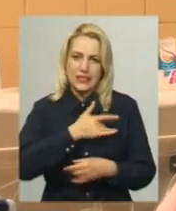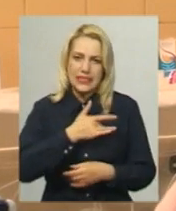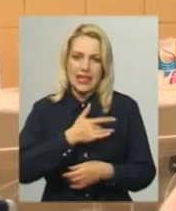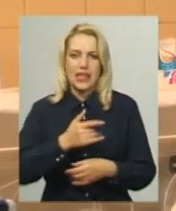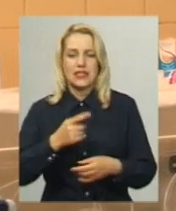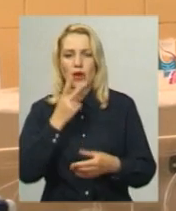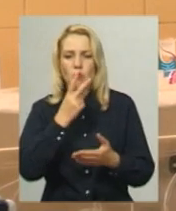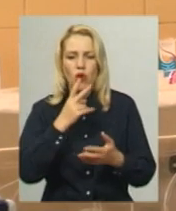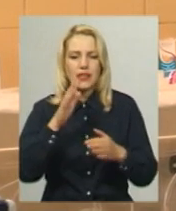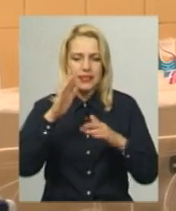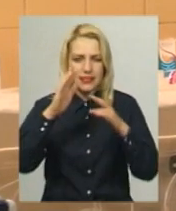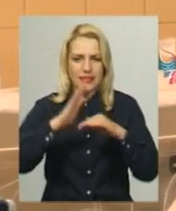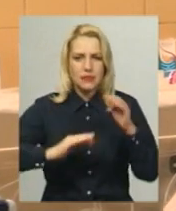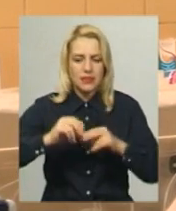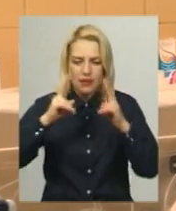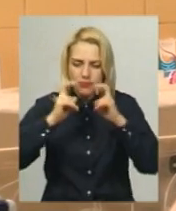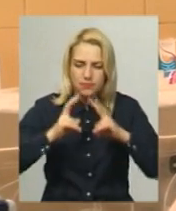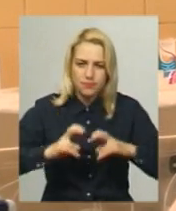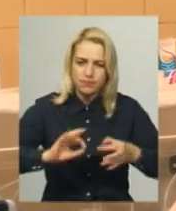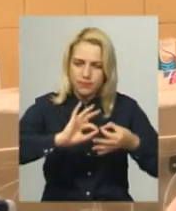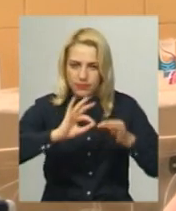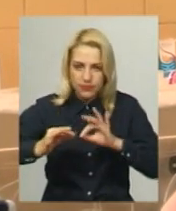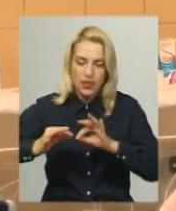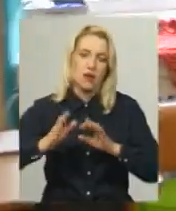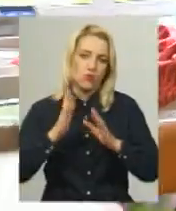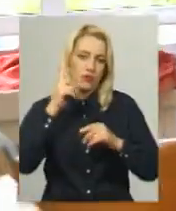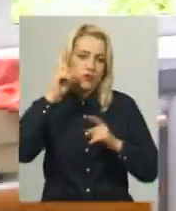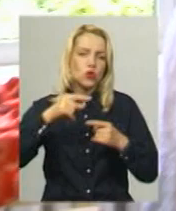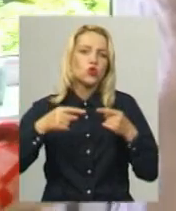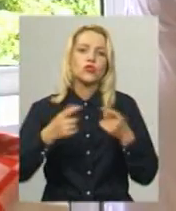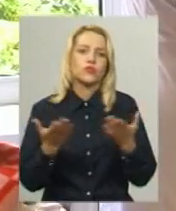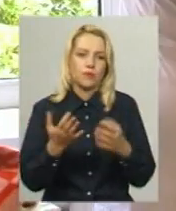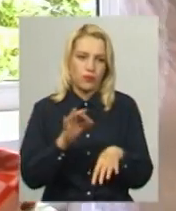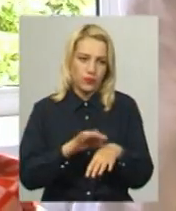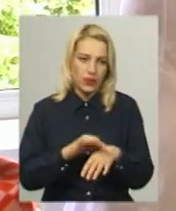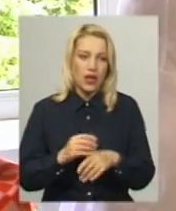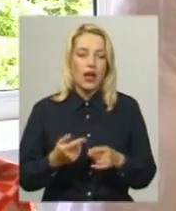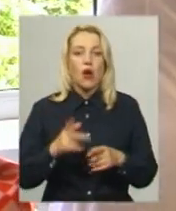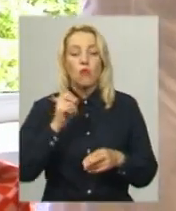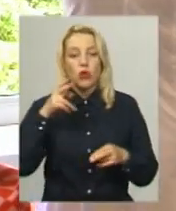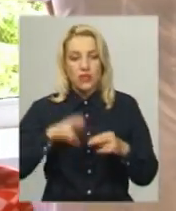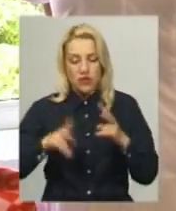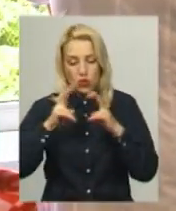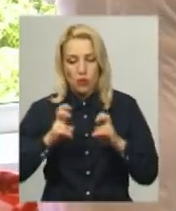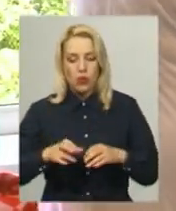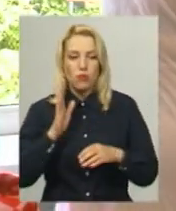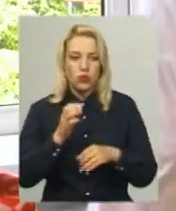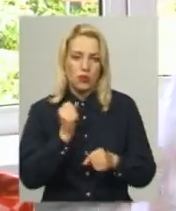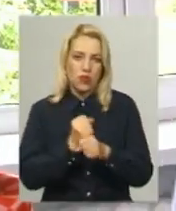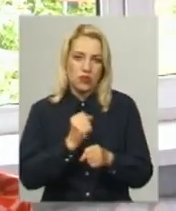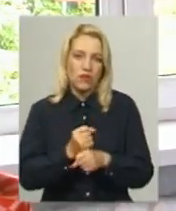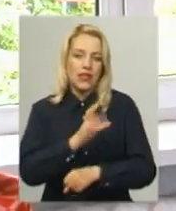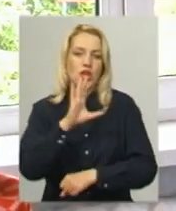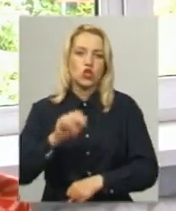знати більш детально його діагноз. По завершенню обстеження медики працюватимуть із соціальними службами,